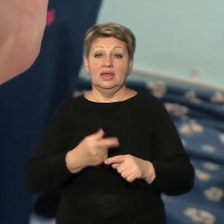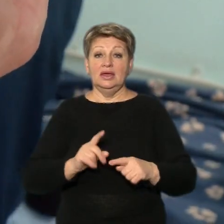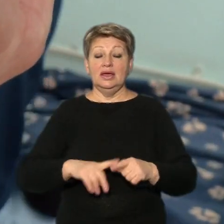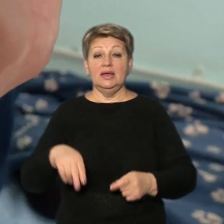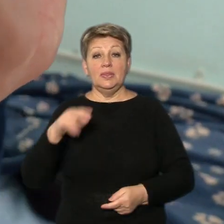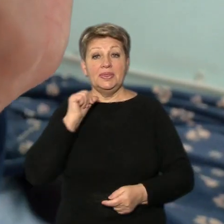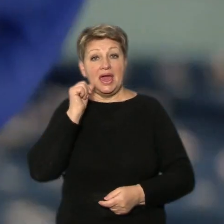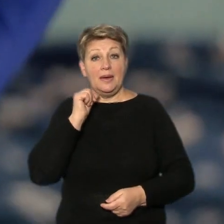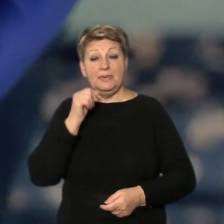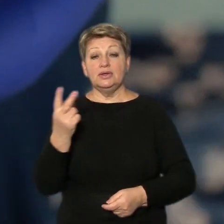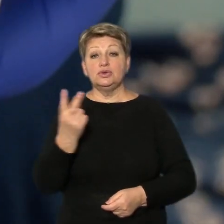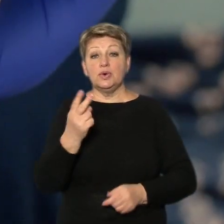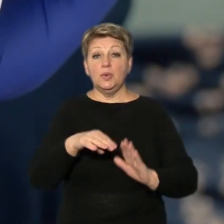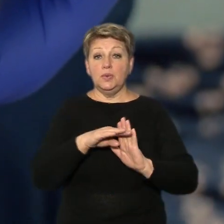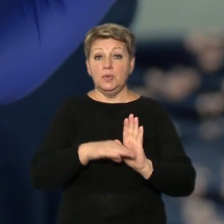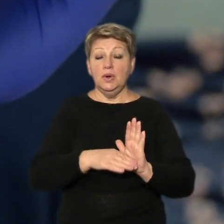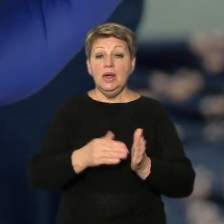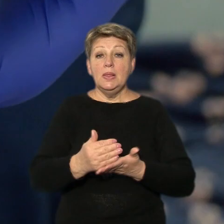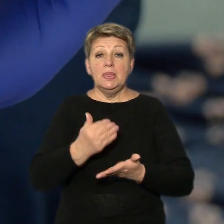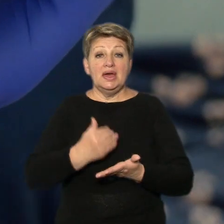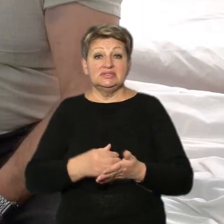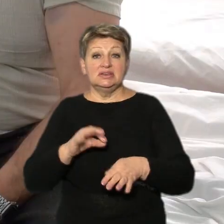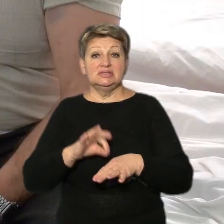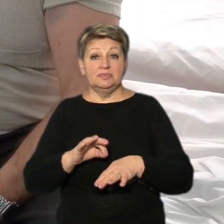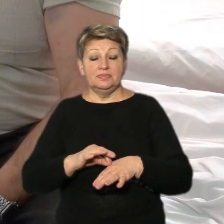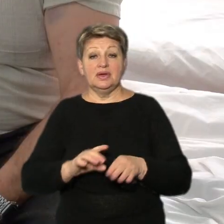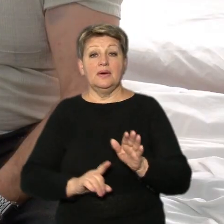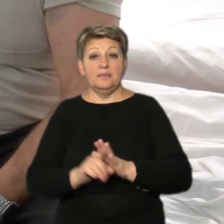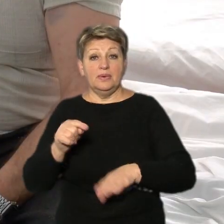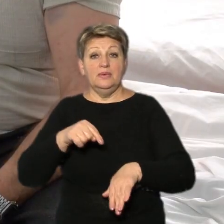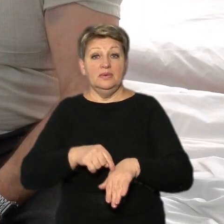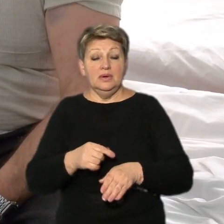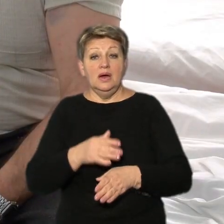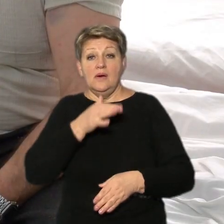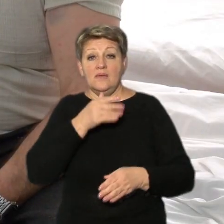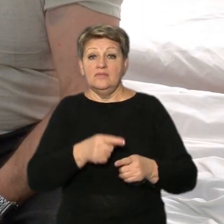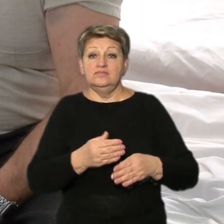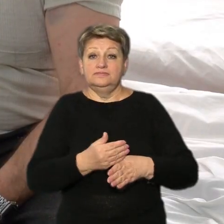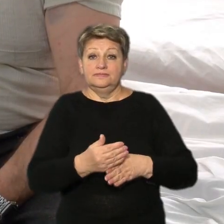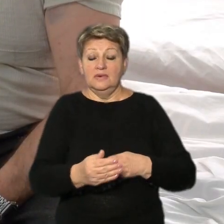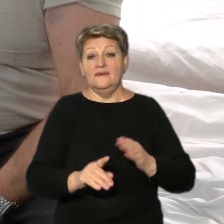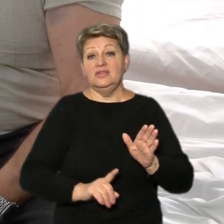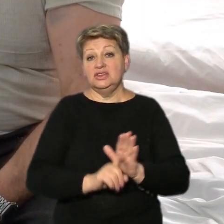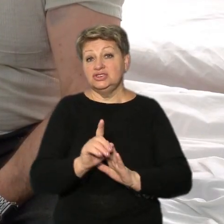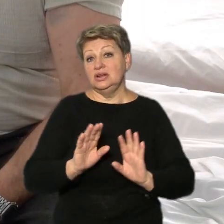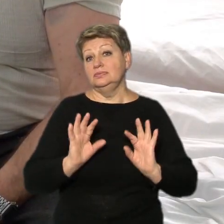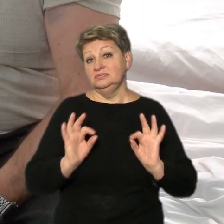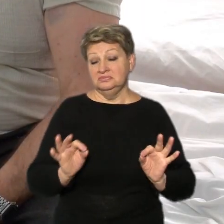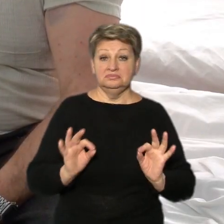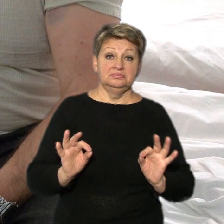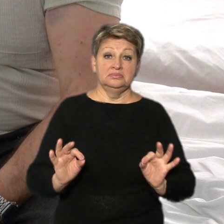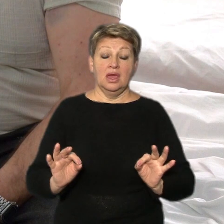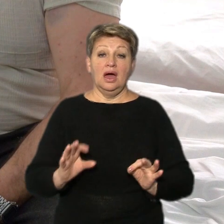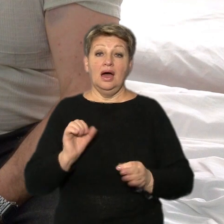типу. Розповідає, наслідки хвороби почав відчувати з віком. Поначалу так воно не дуже щутімо було. А чим